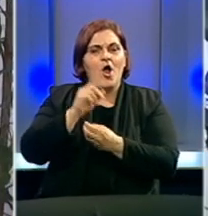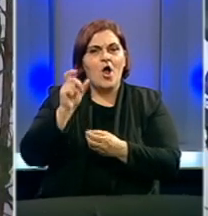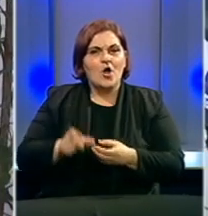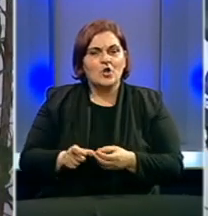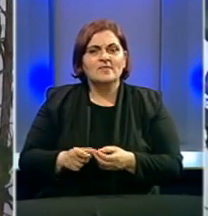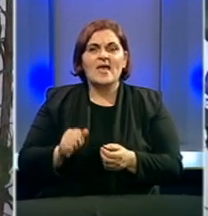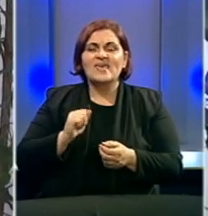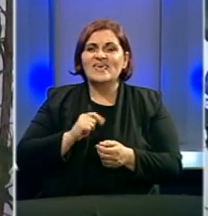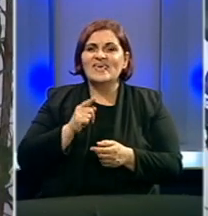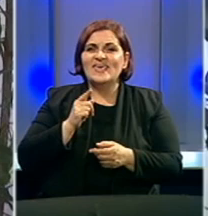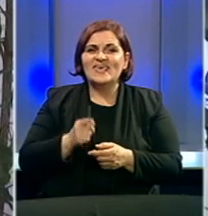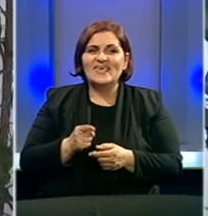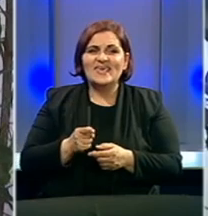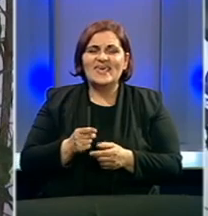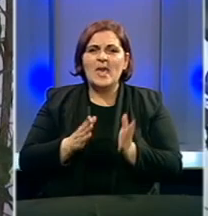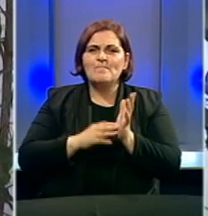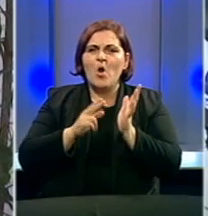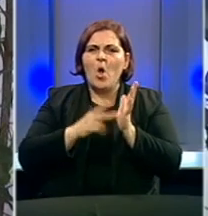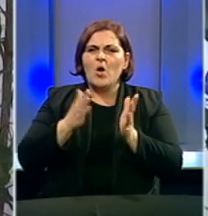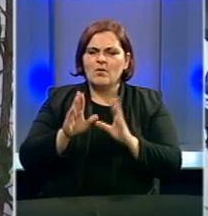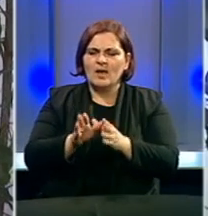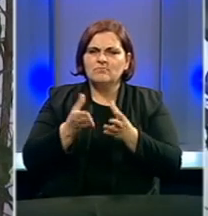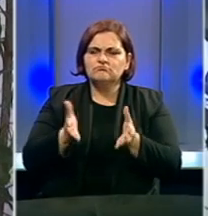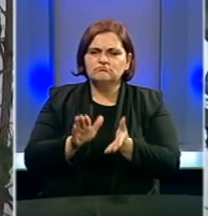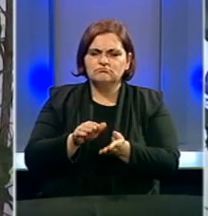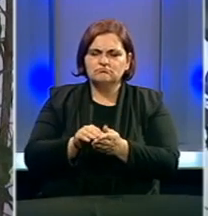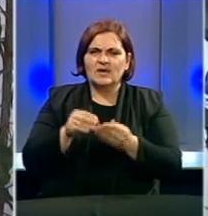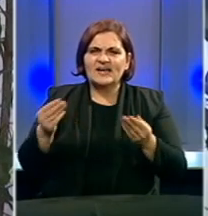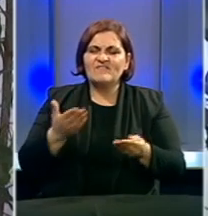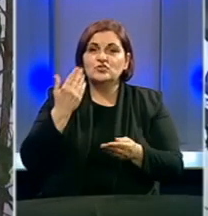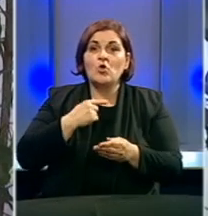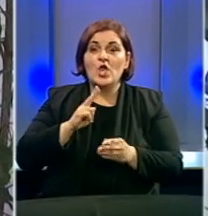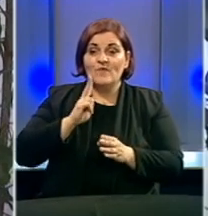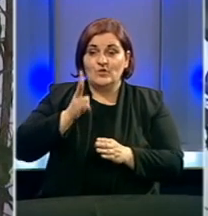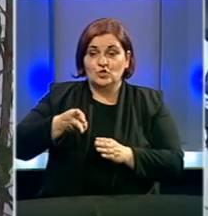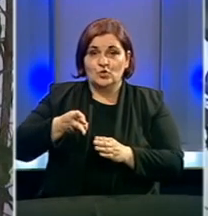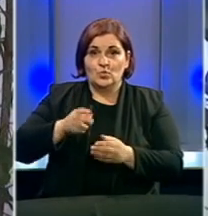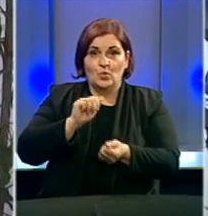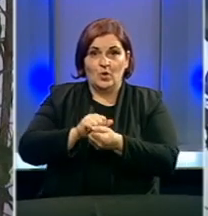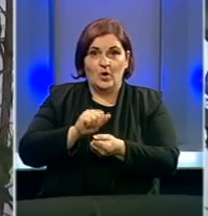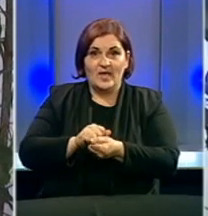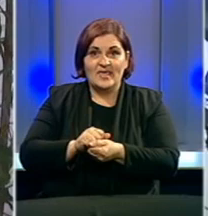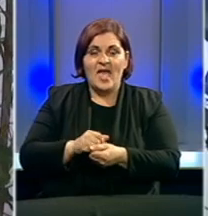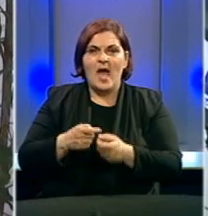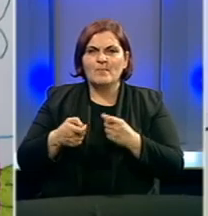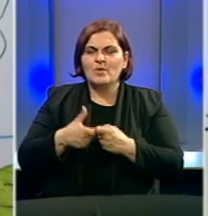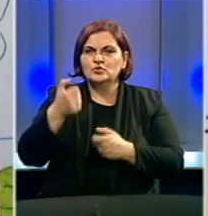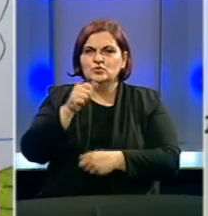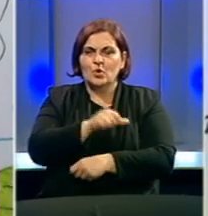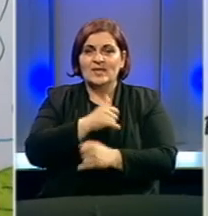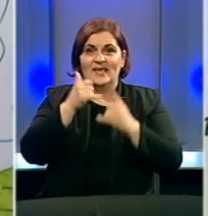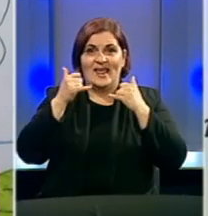Pored toga imamo i monografiju školi koja je drugo izdanje, a povezana je sa stogodišnicom.